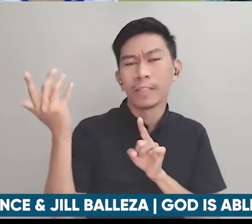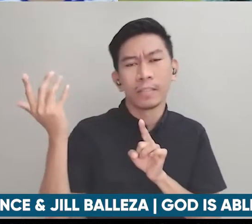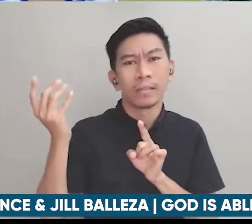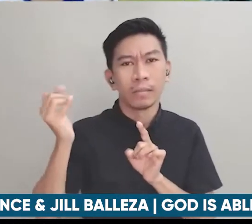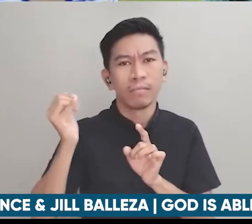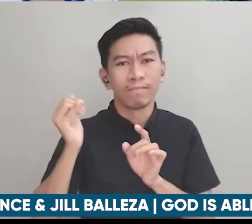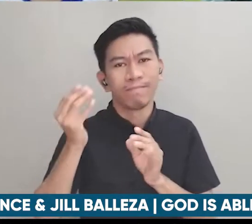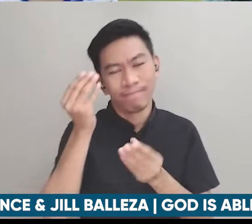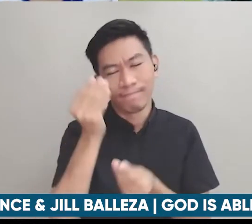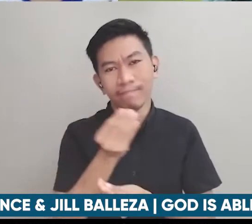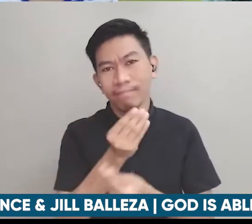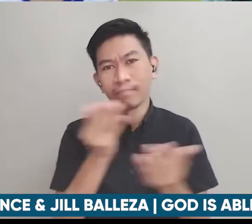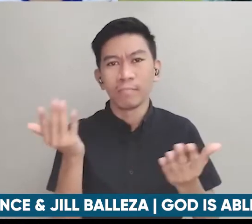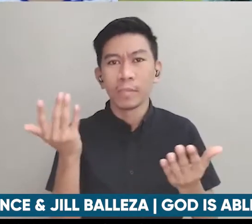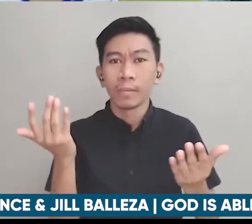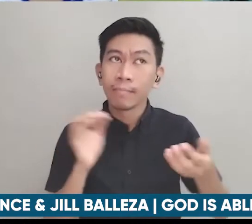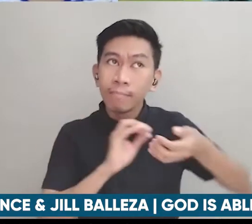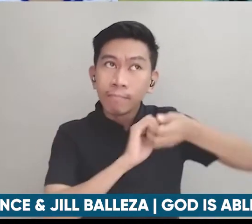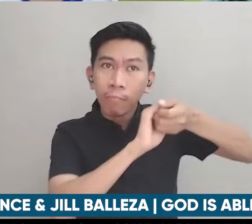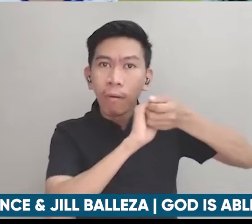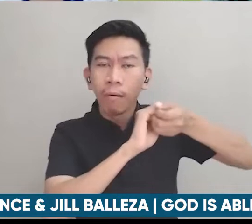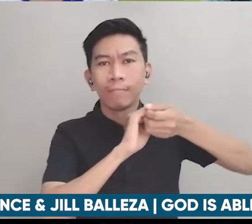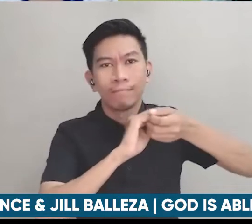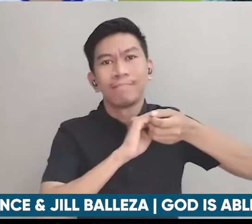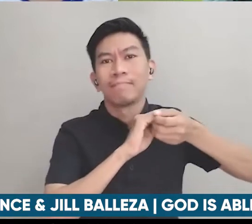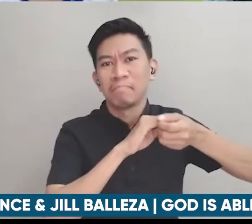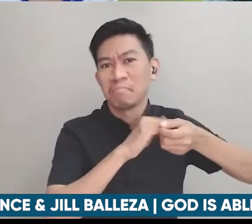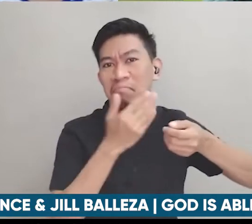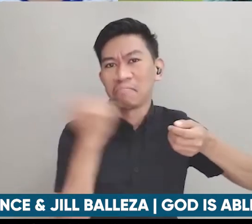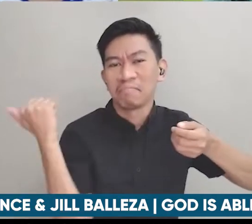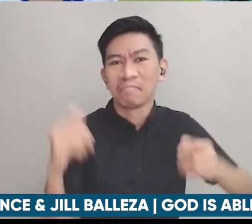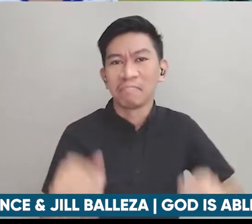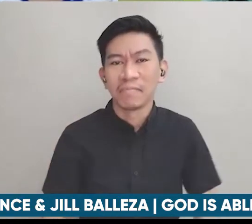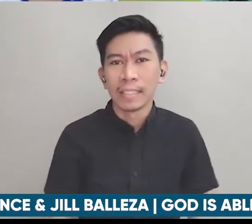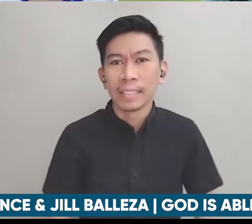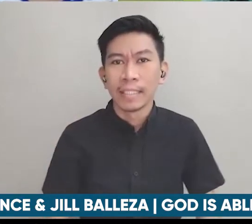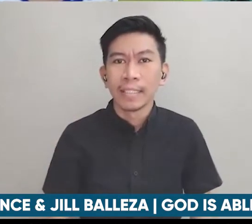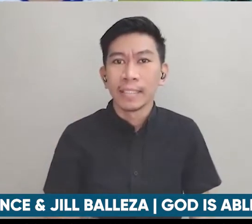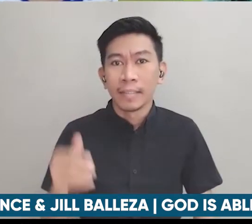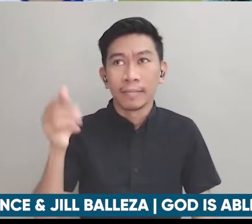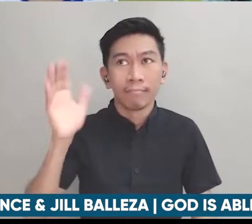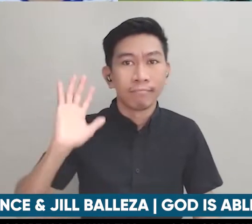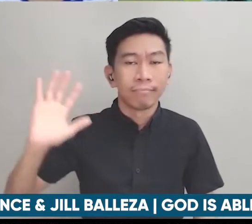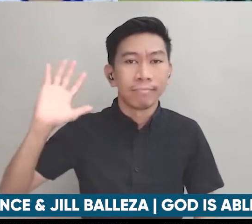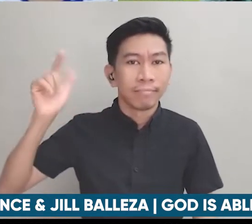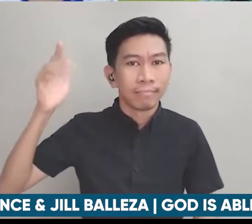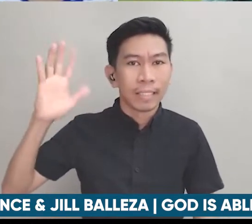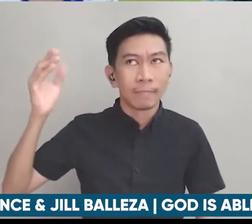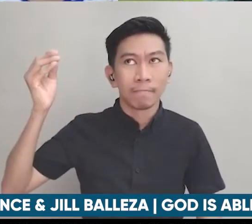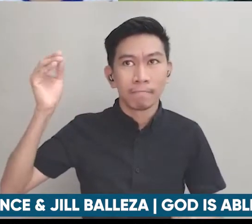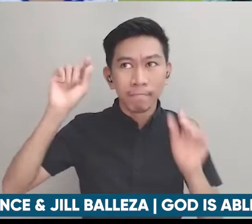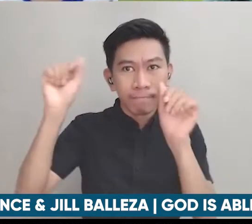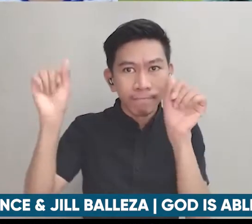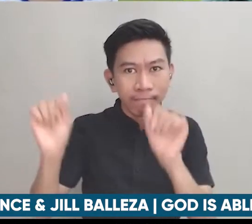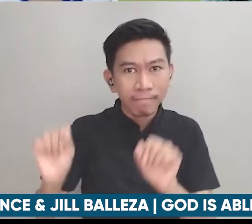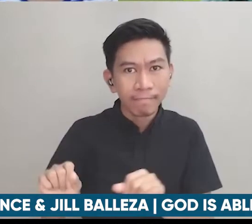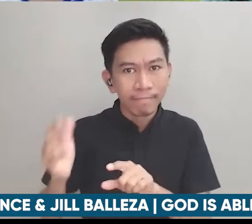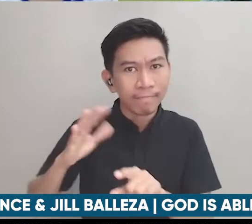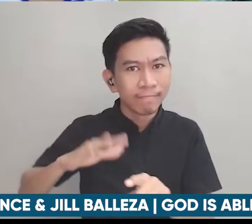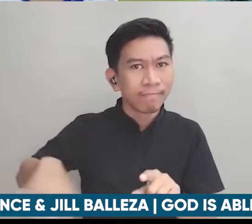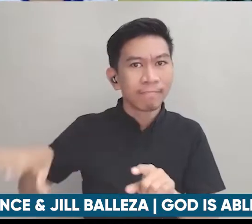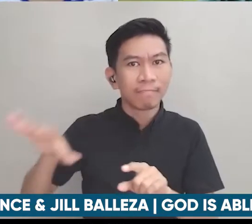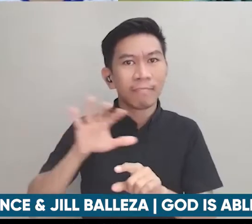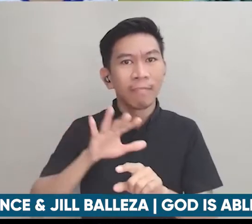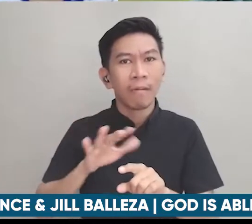makilala mo ang Diyos dahil ginawa tayo ng Diyos at ang may purpose naman sa buhay natin hindi naman tayo kundi ang Diyos so